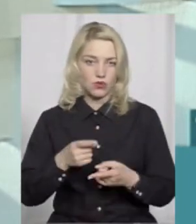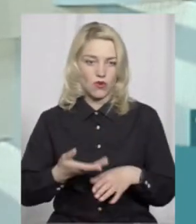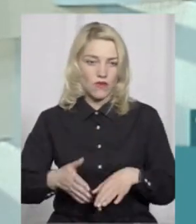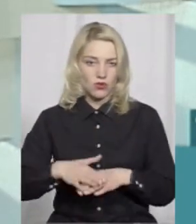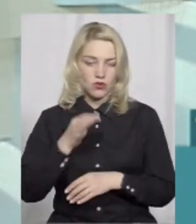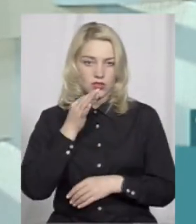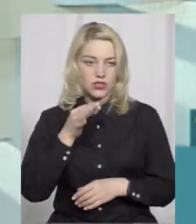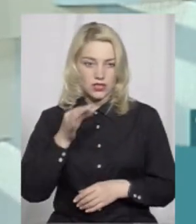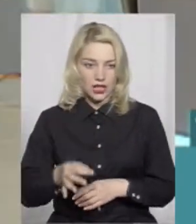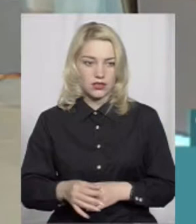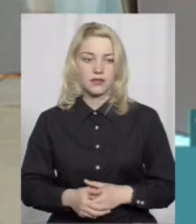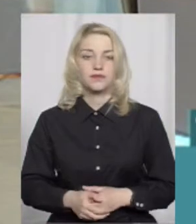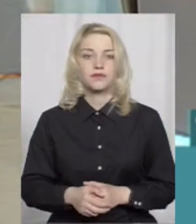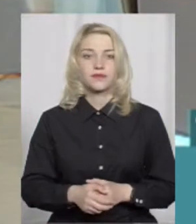сказати.